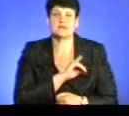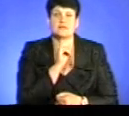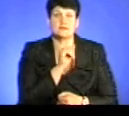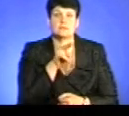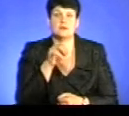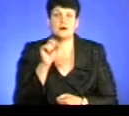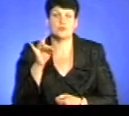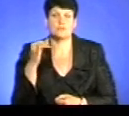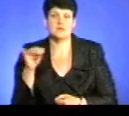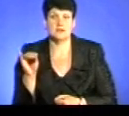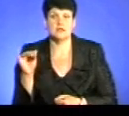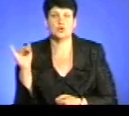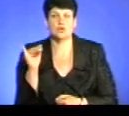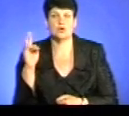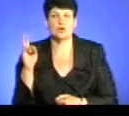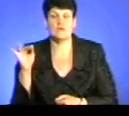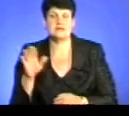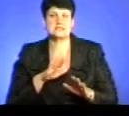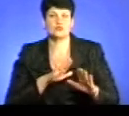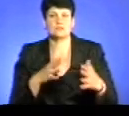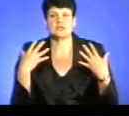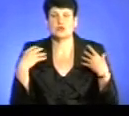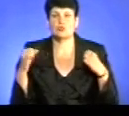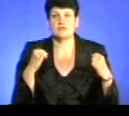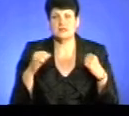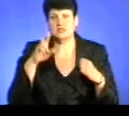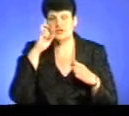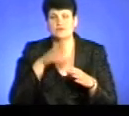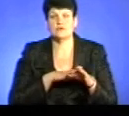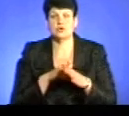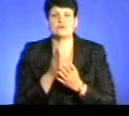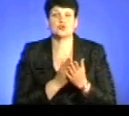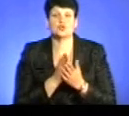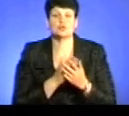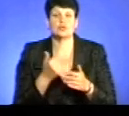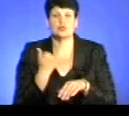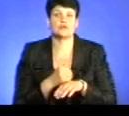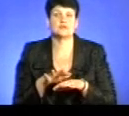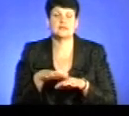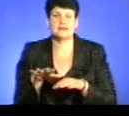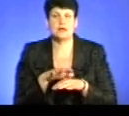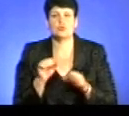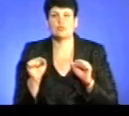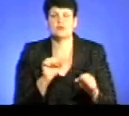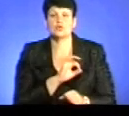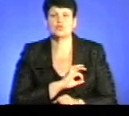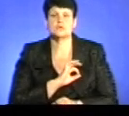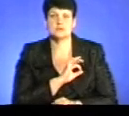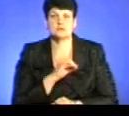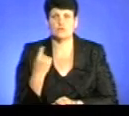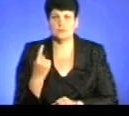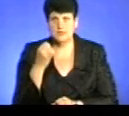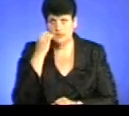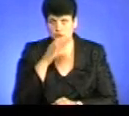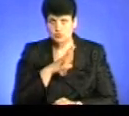Парубієм та Юрієм Ковалем, заступником начальника управління Державної виконавчої служби Головного територіального управління юстиції в області. Я